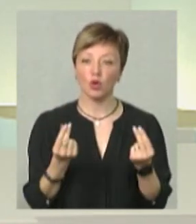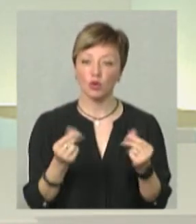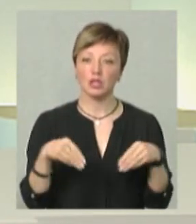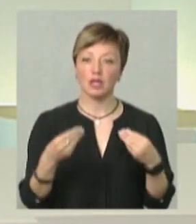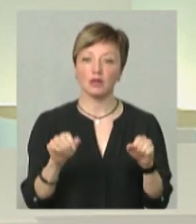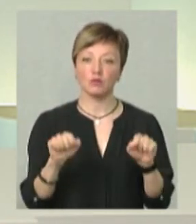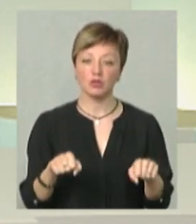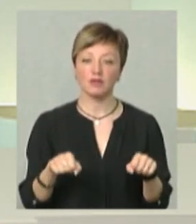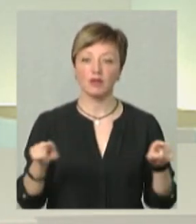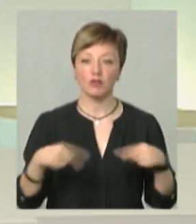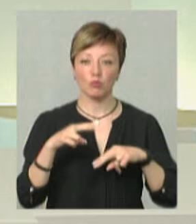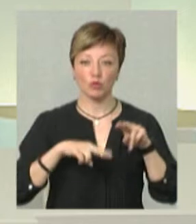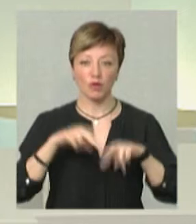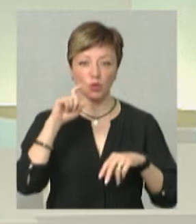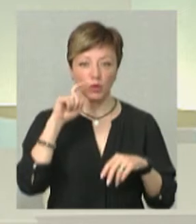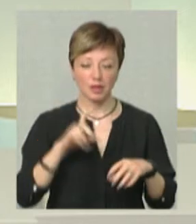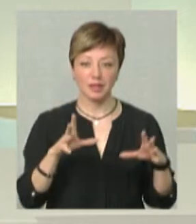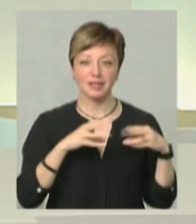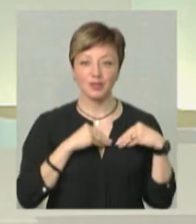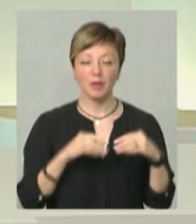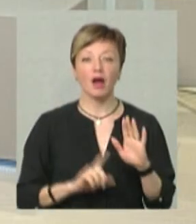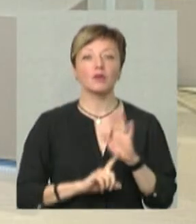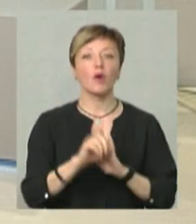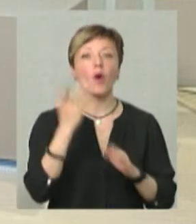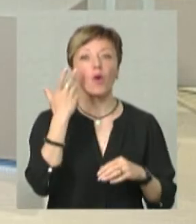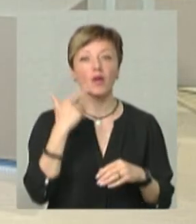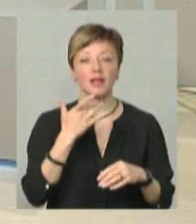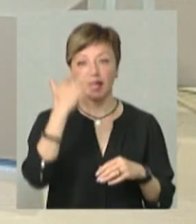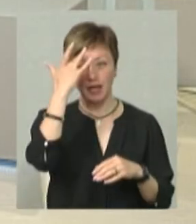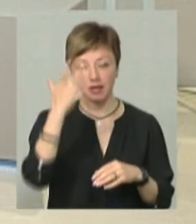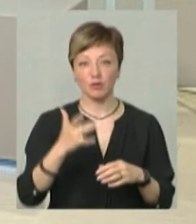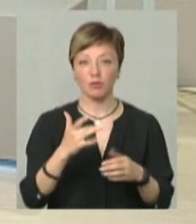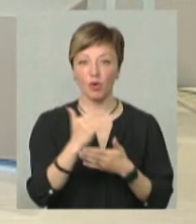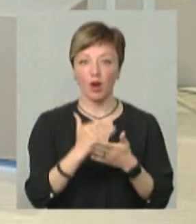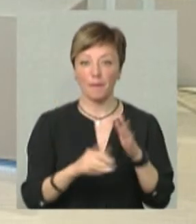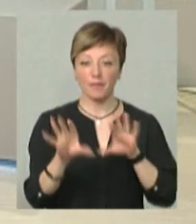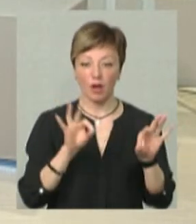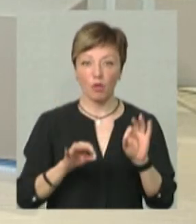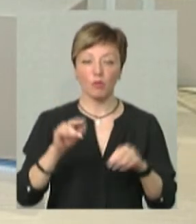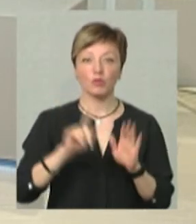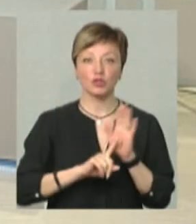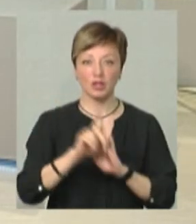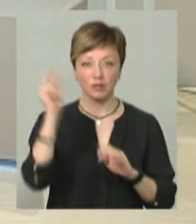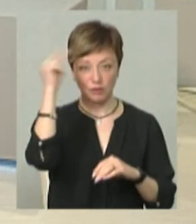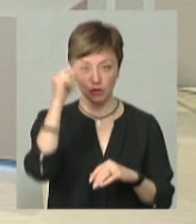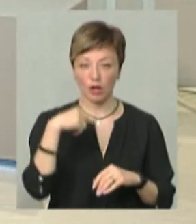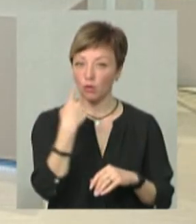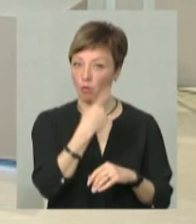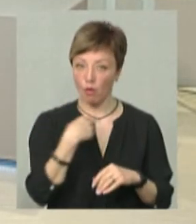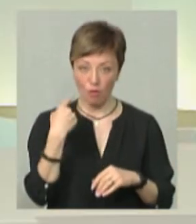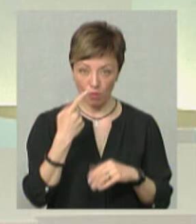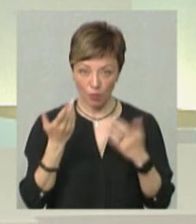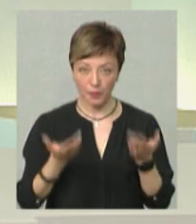гроші, дайте можливість нам відбудувати Україну разом. Коли стартує набір на літню програму? Ми вже почали вивчати нідерландську мову,